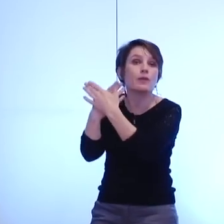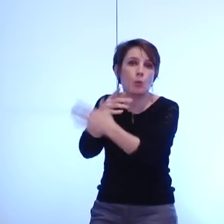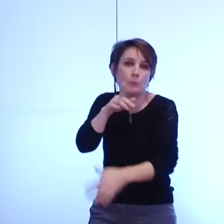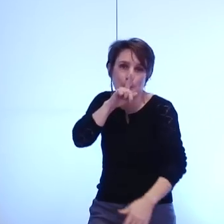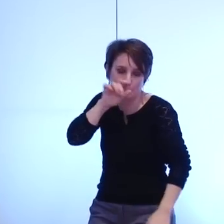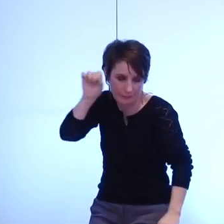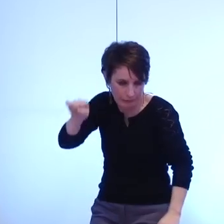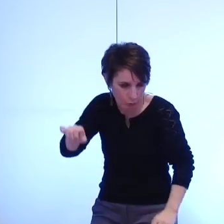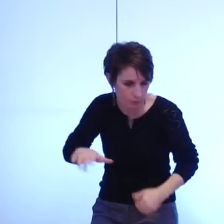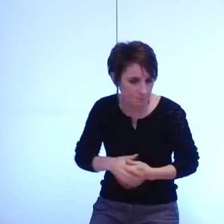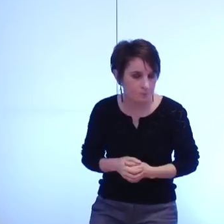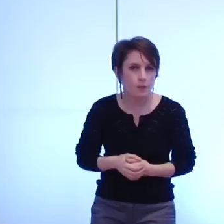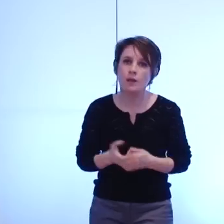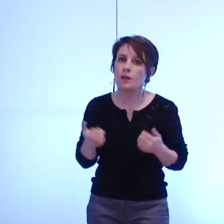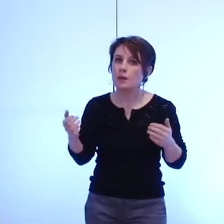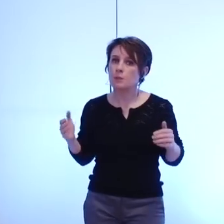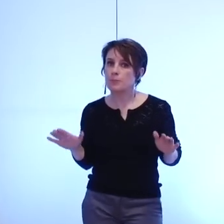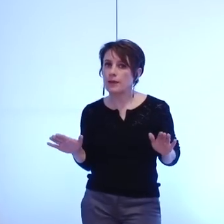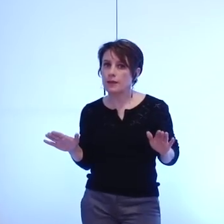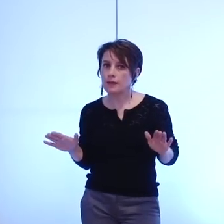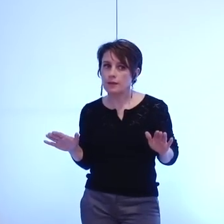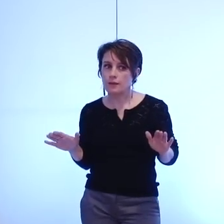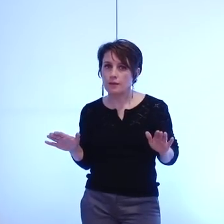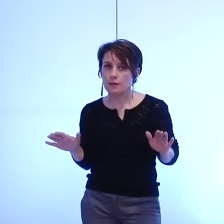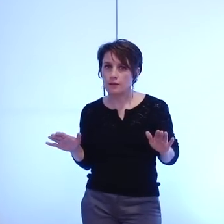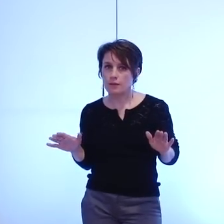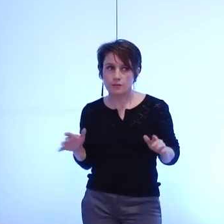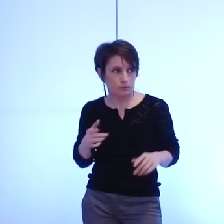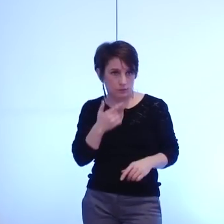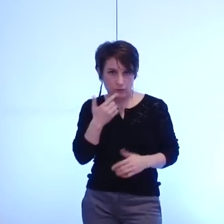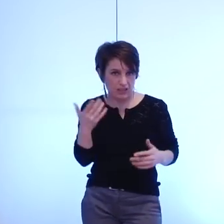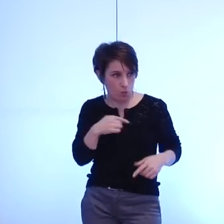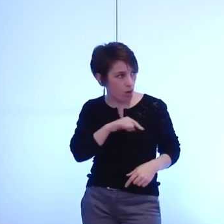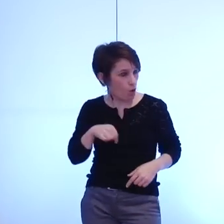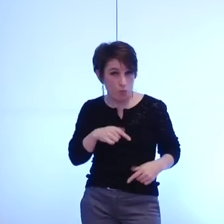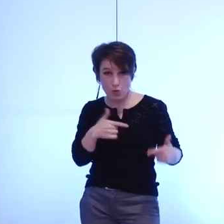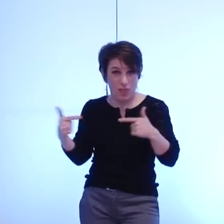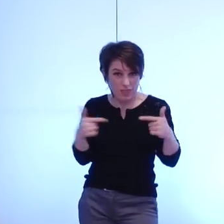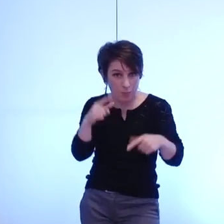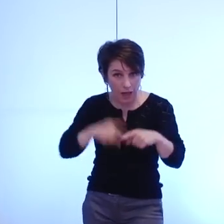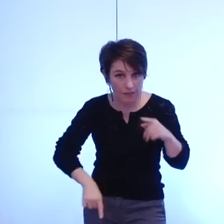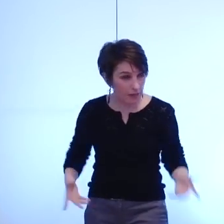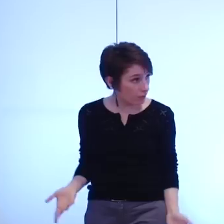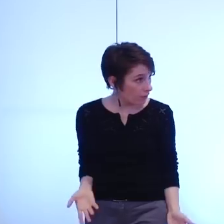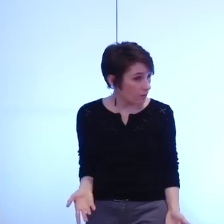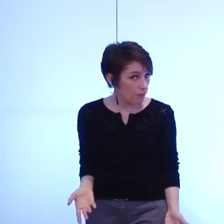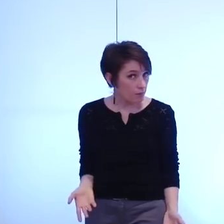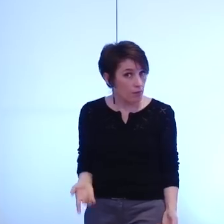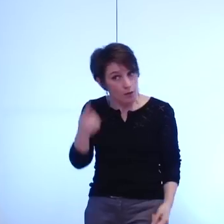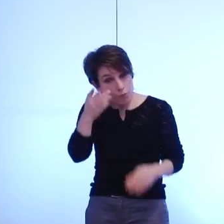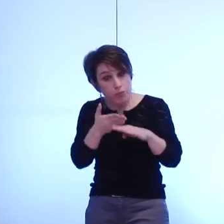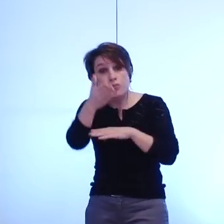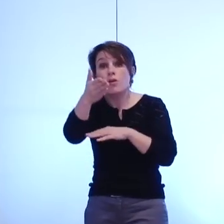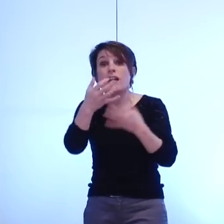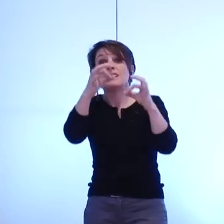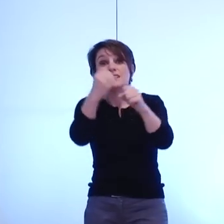faut-il pour autant nous interdire non seulement d'en débattre de voir à l'échelle de 15, 10, 20 de 10,